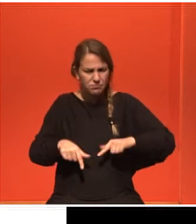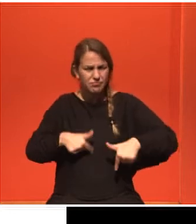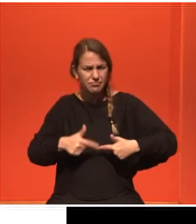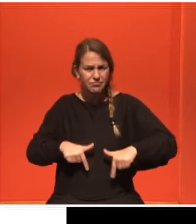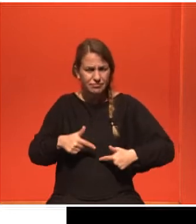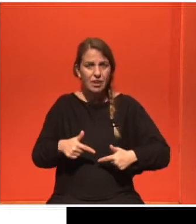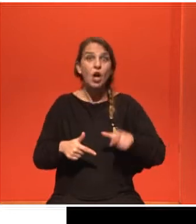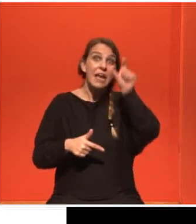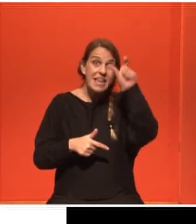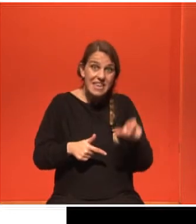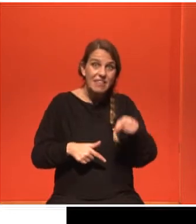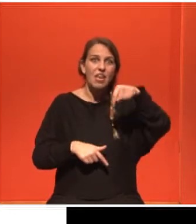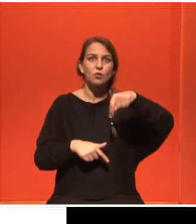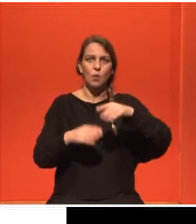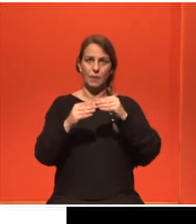επίτευξη εγκυμοσύνης.